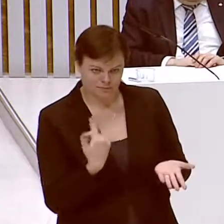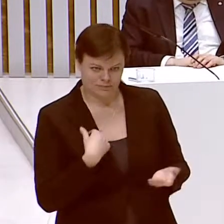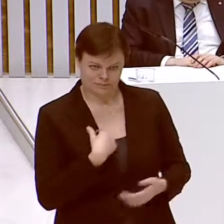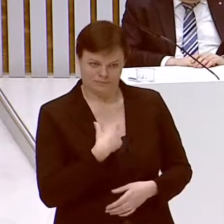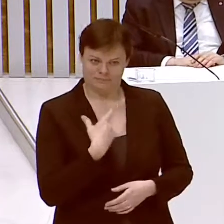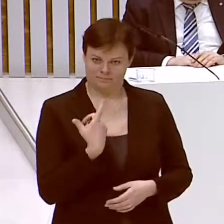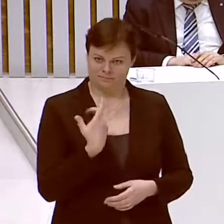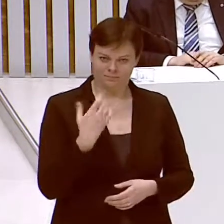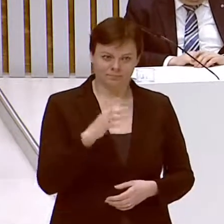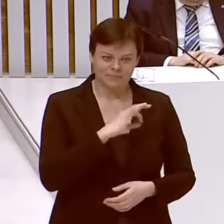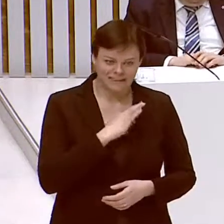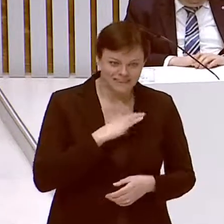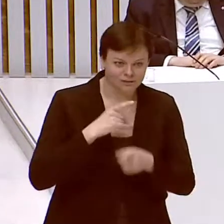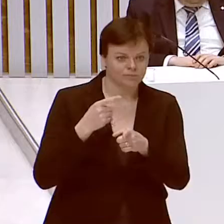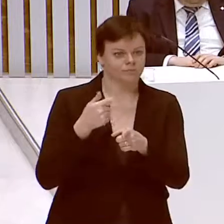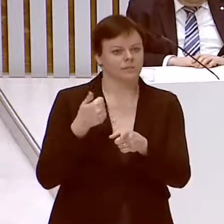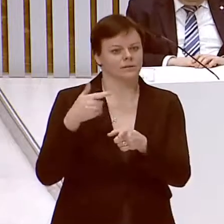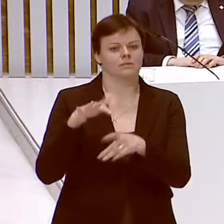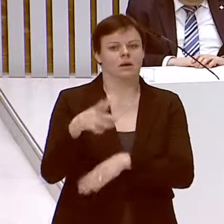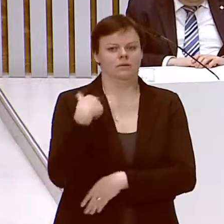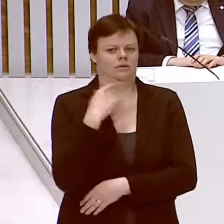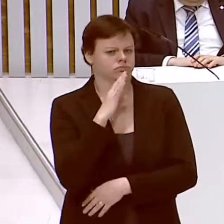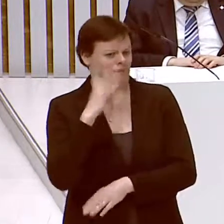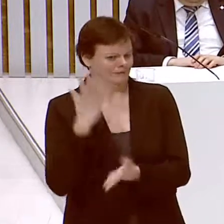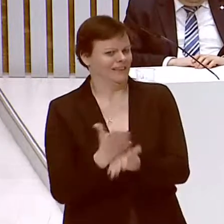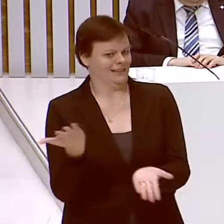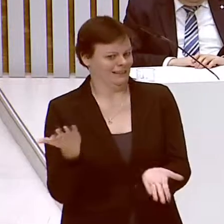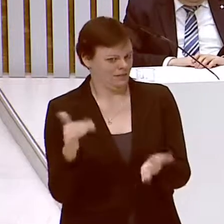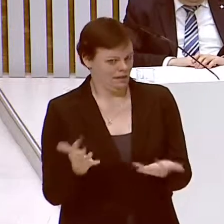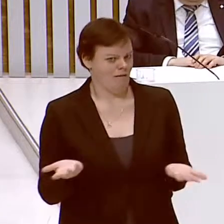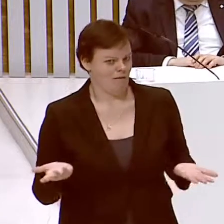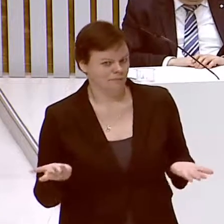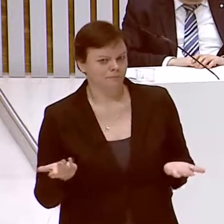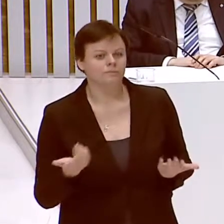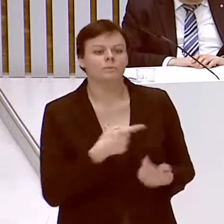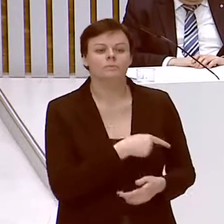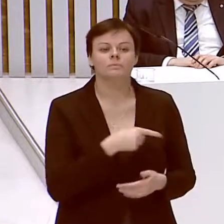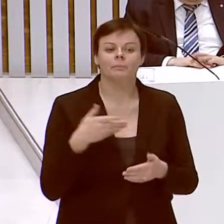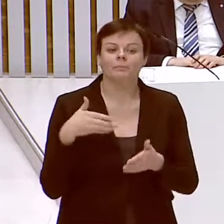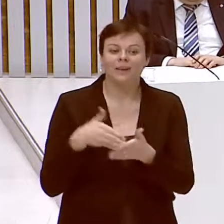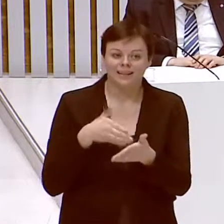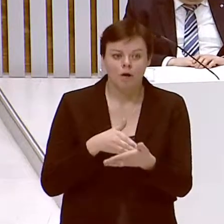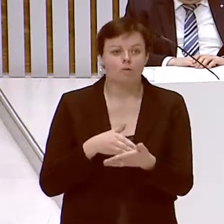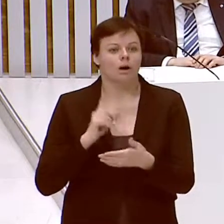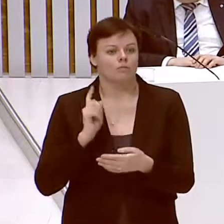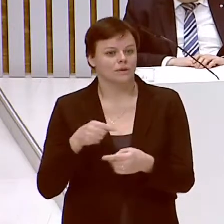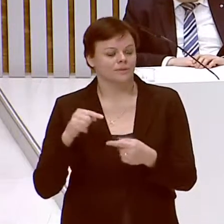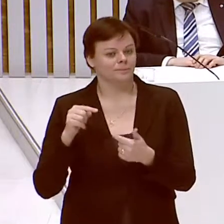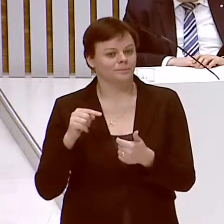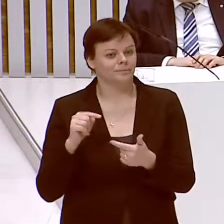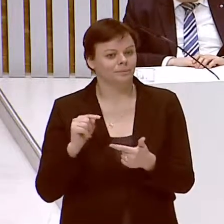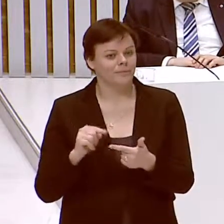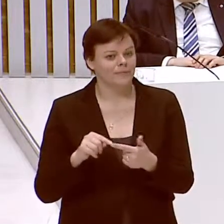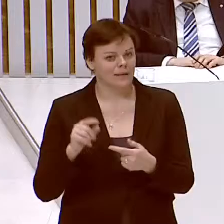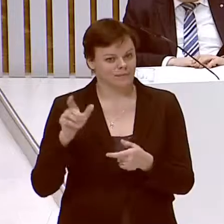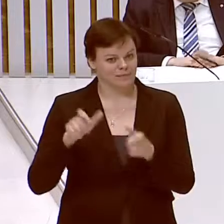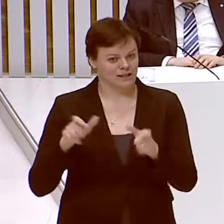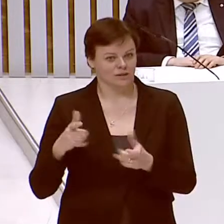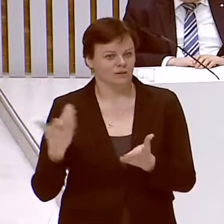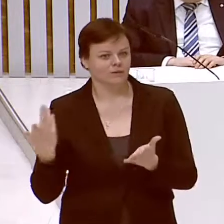gegenüber den Behindertenverbänden und Menschen mit Behinderung und Beeinträchtigung und möchte, dass wir